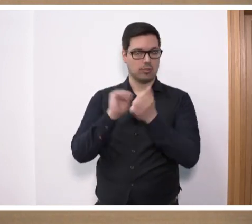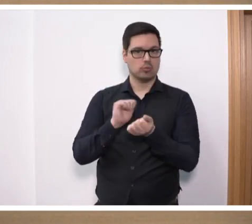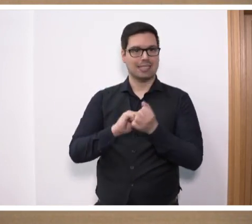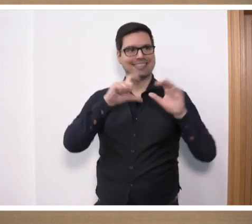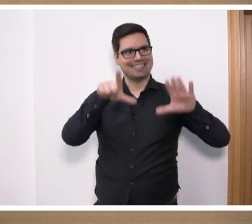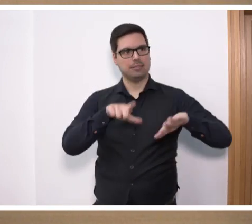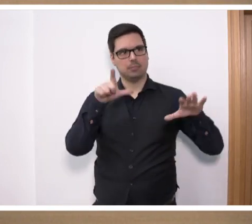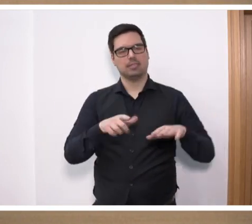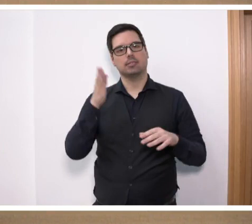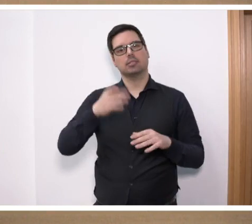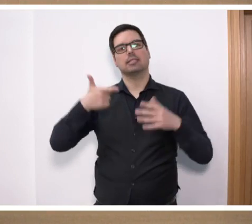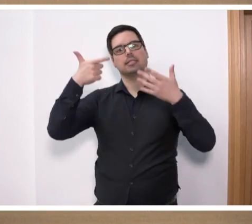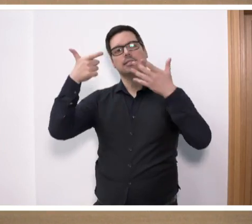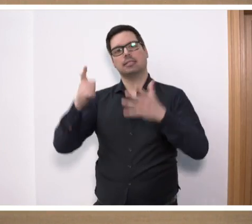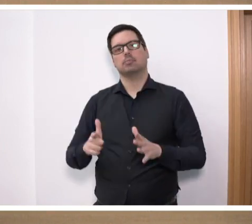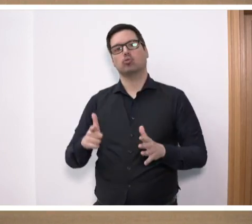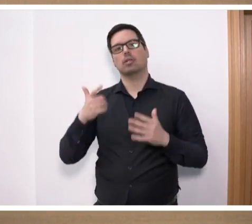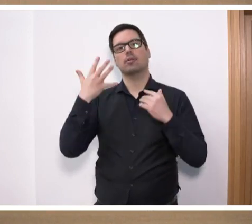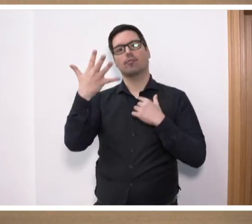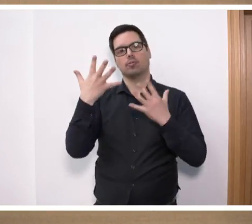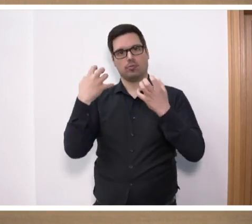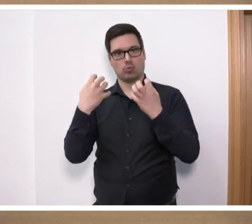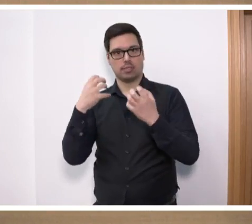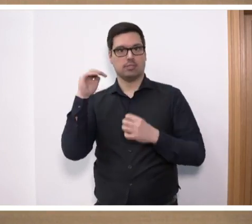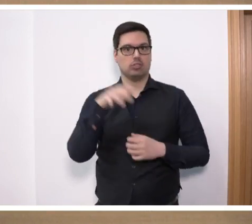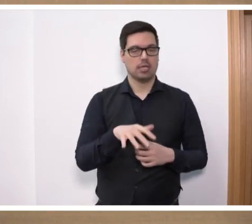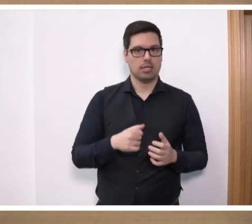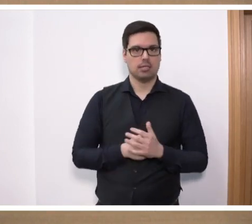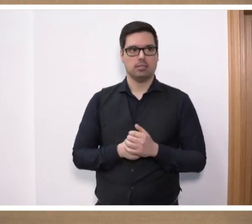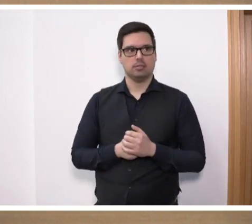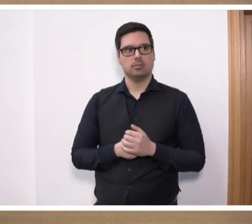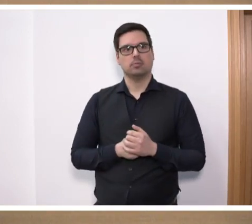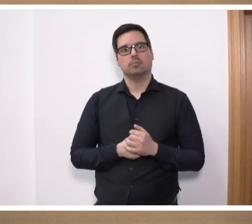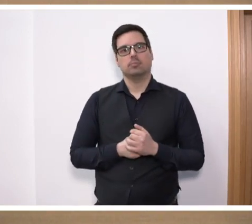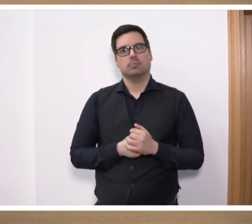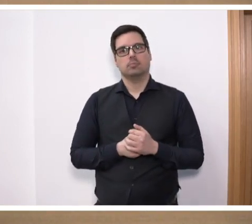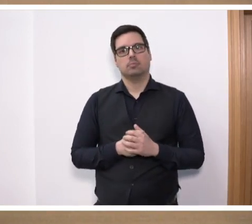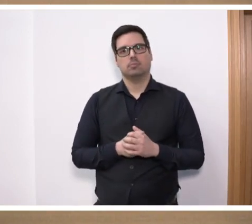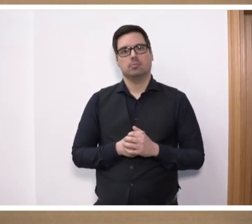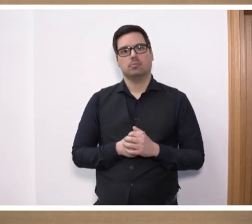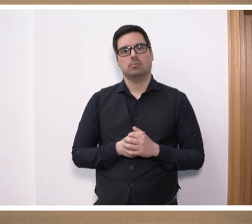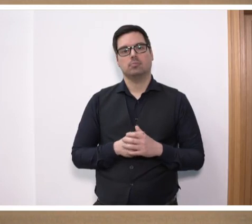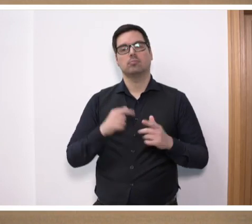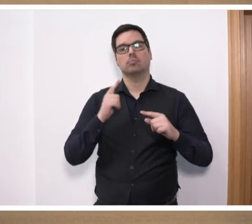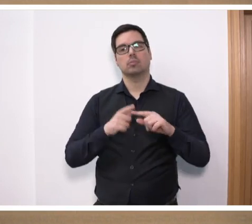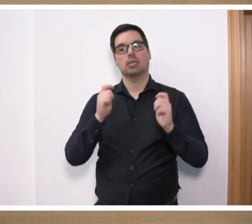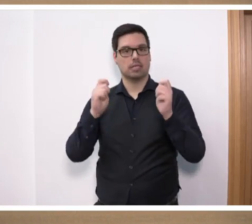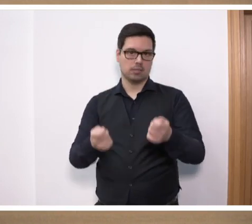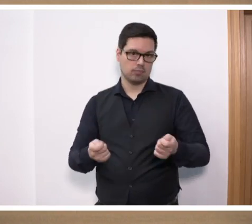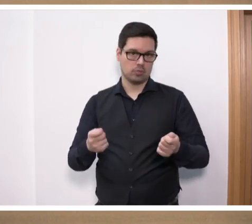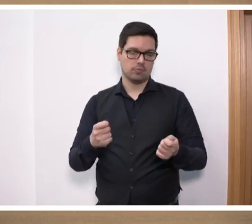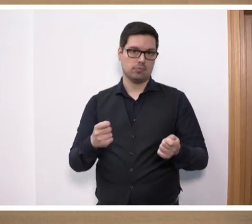17795 vorliegen, die basieren ganz im Wesentlichen auf dem Entwurf des